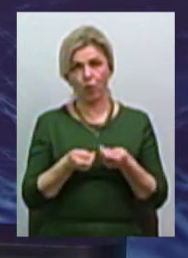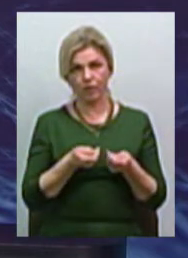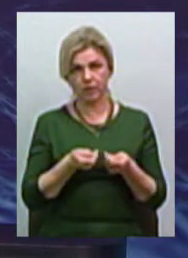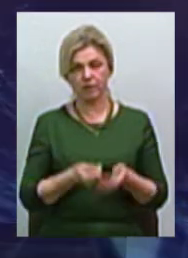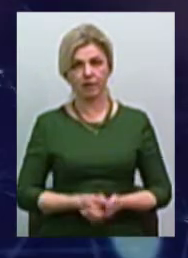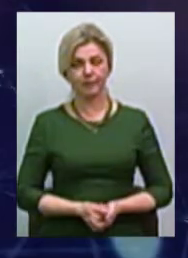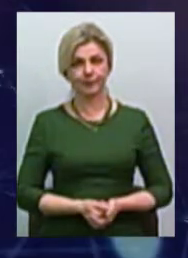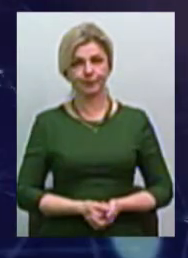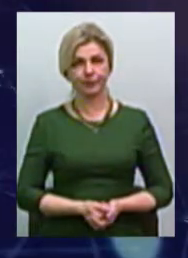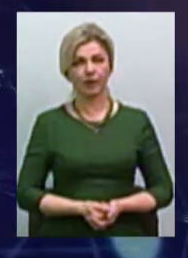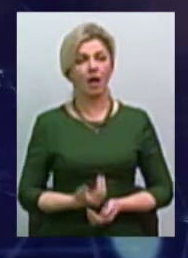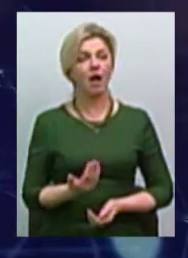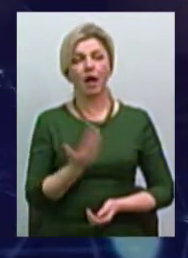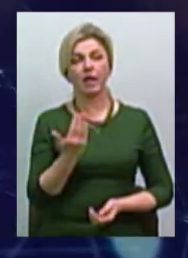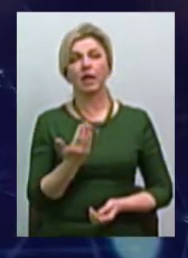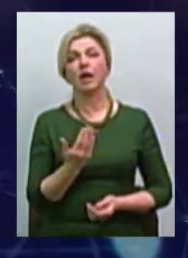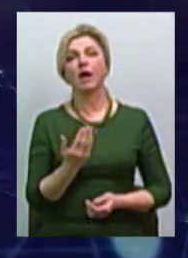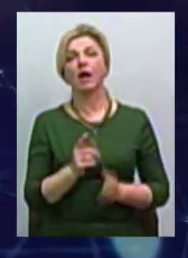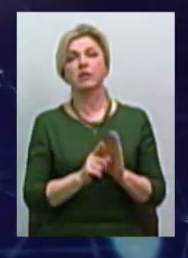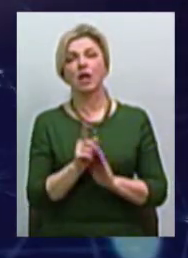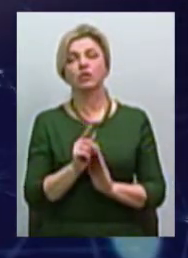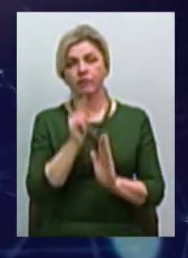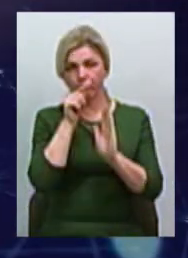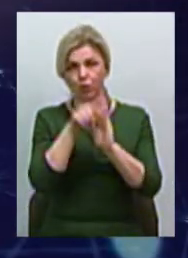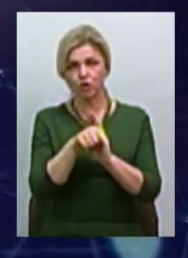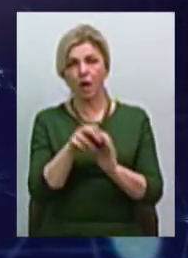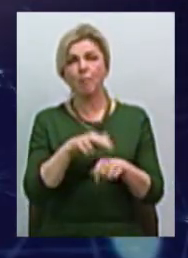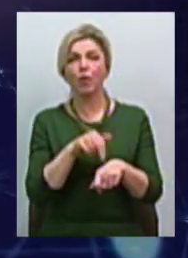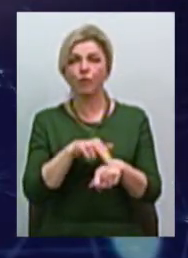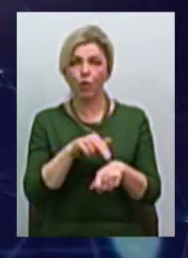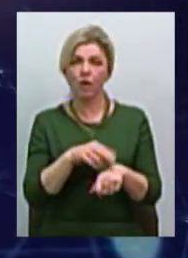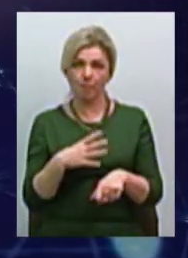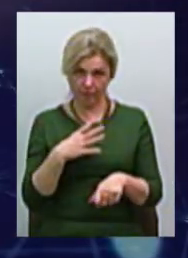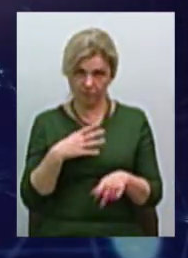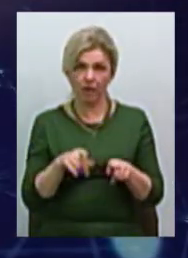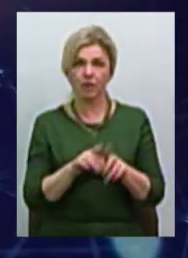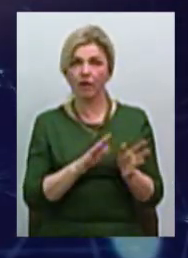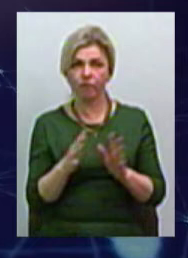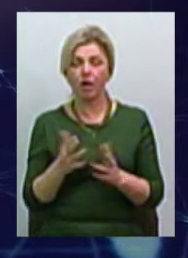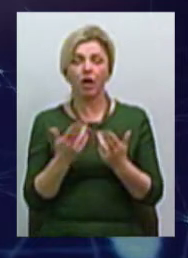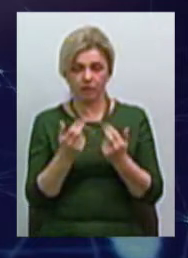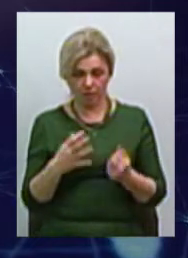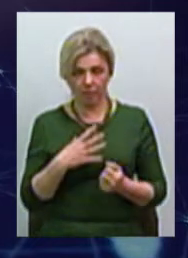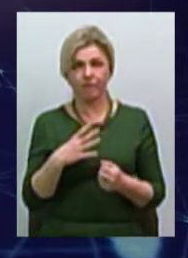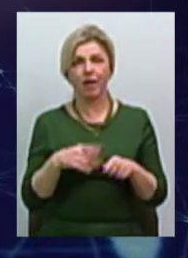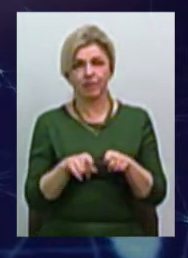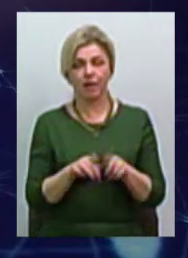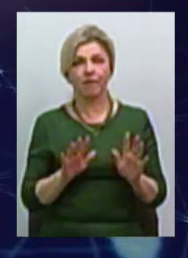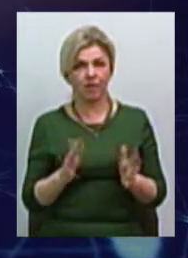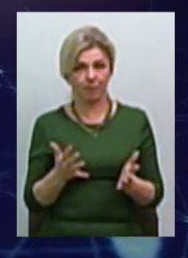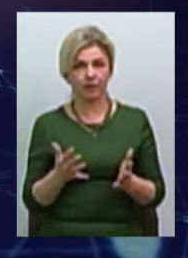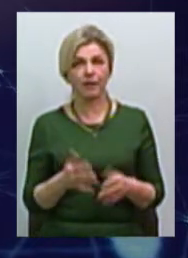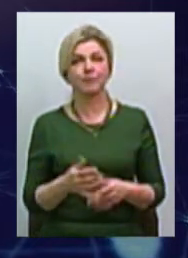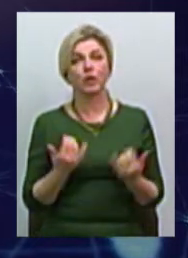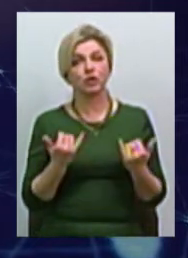На якій стадії включаються в процес правоохоронці? Чи включаються, чи є такі випадки? Включаються правоохоронці. На даний